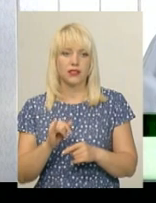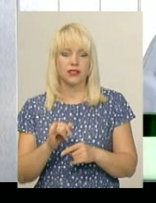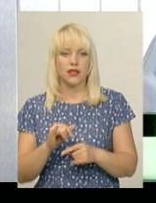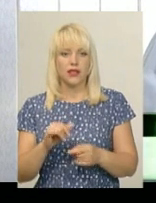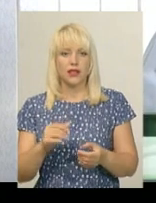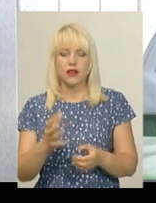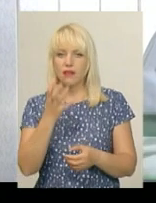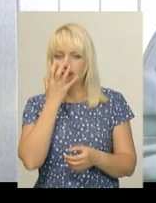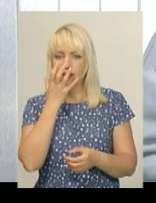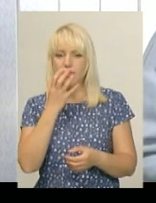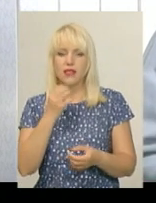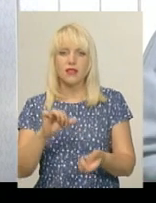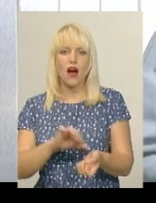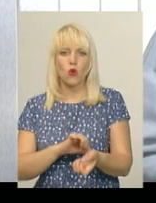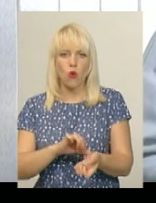наркозу.